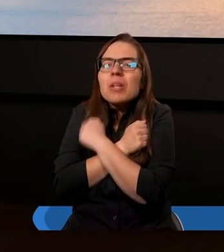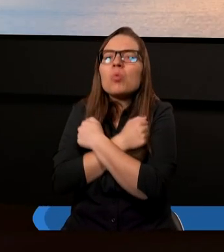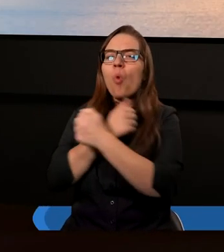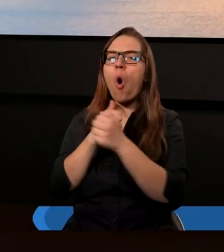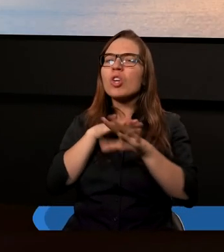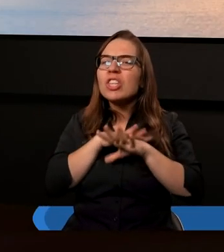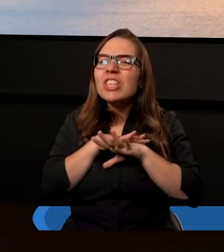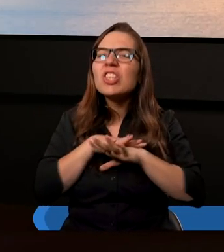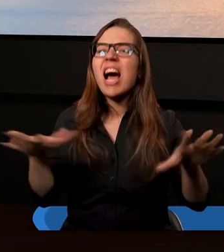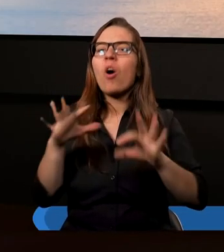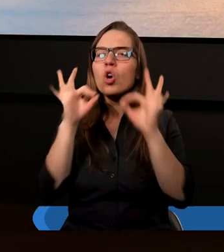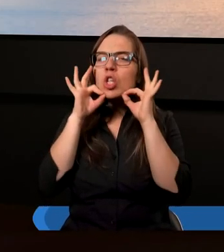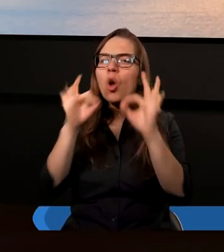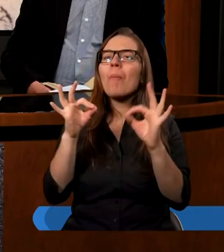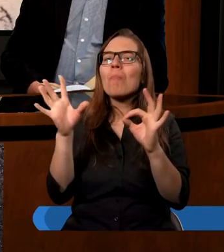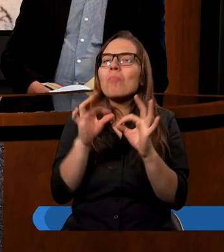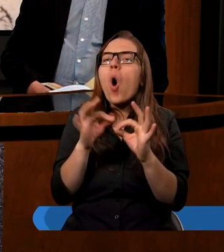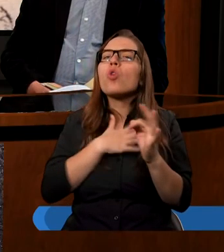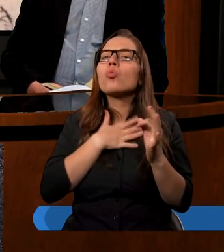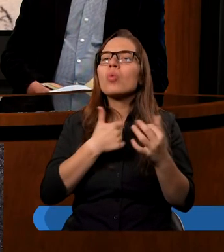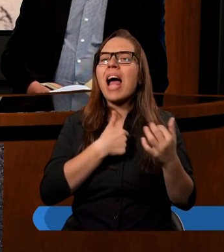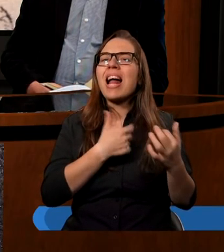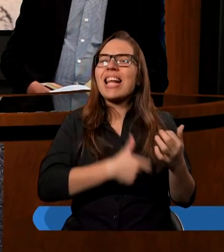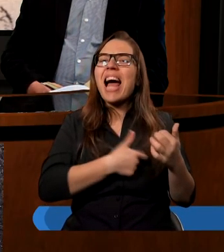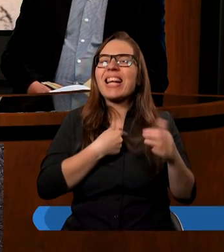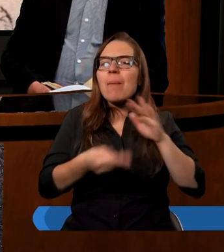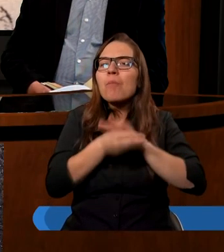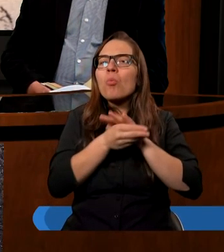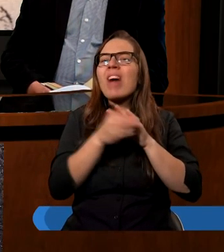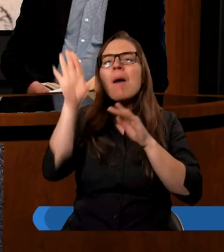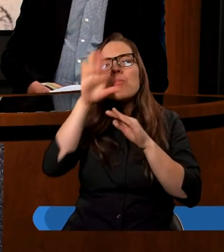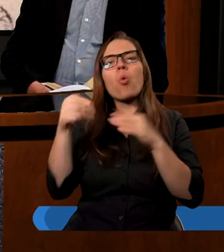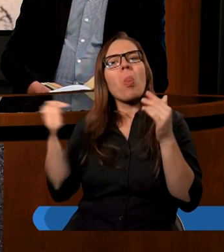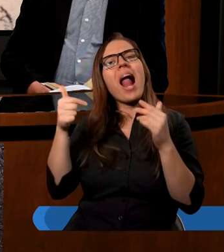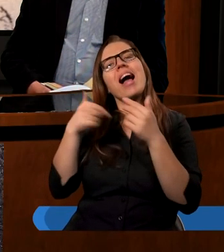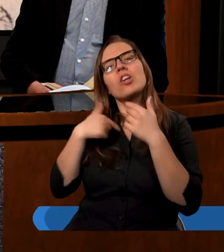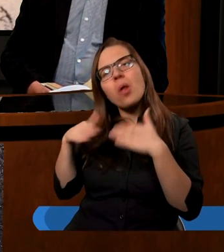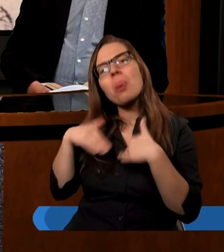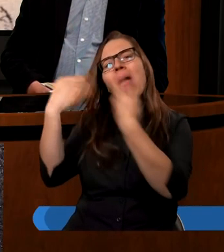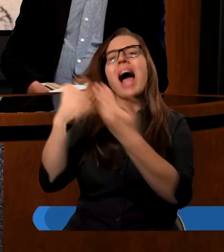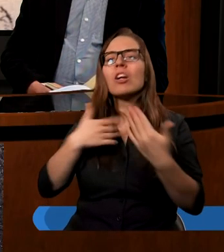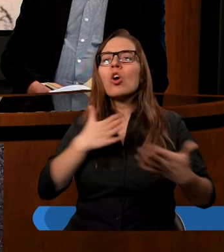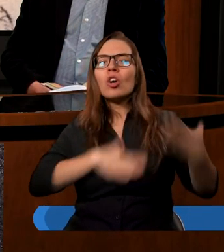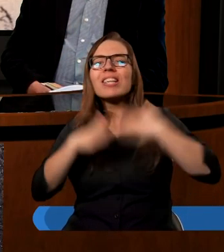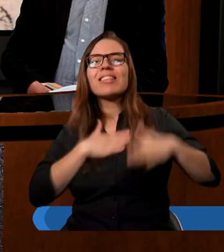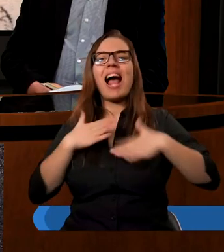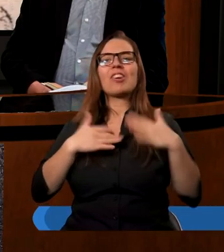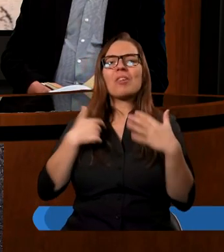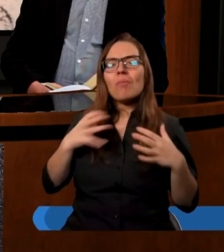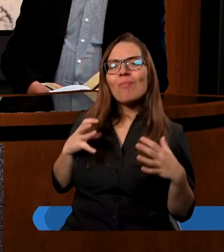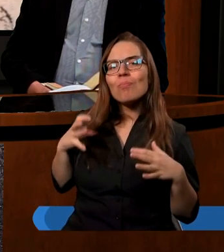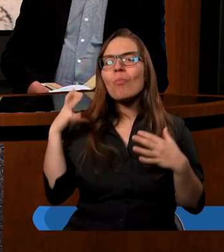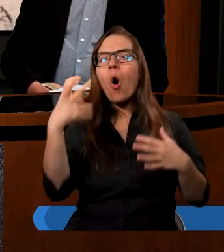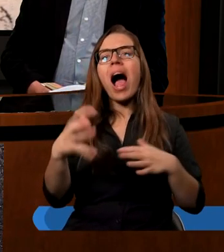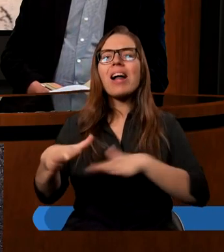naprawdę chcę to oddać Panu Bogu, dlatego, że to nie tylko, że należy do Niego, ale to mi sprawia radość i to zbogaca moje życie duchowe,